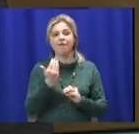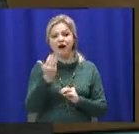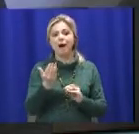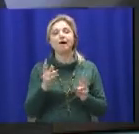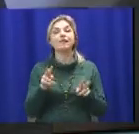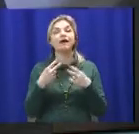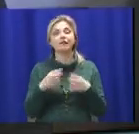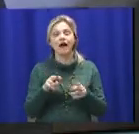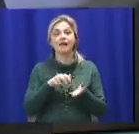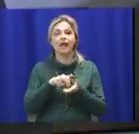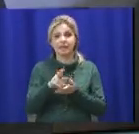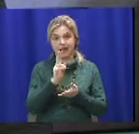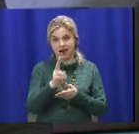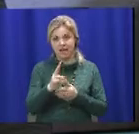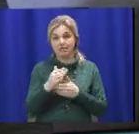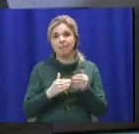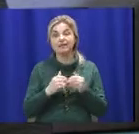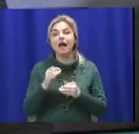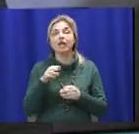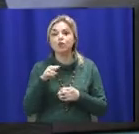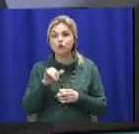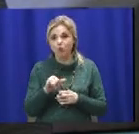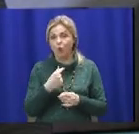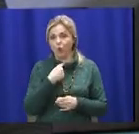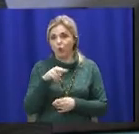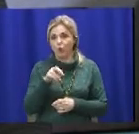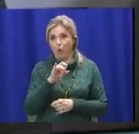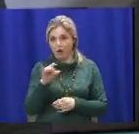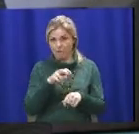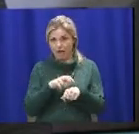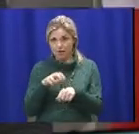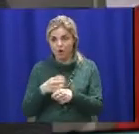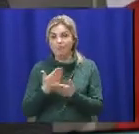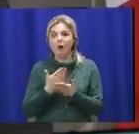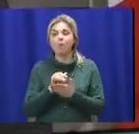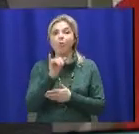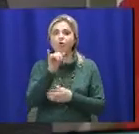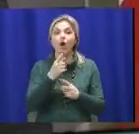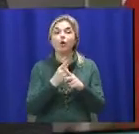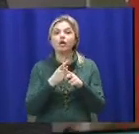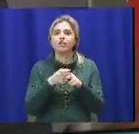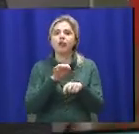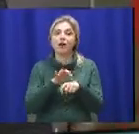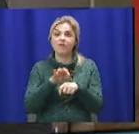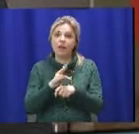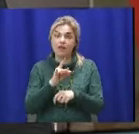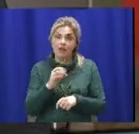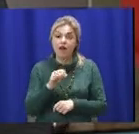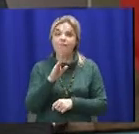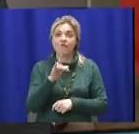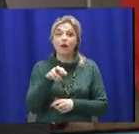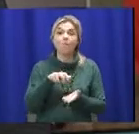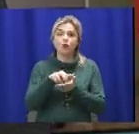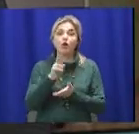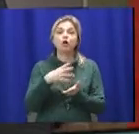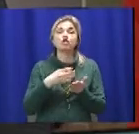можливо, не треба буде йти к узкому спеціалісту. Тобто, якщо у вас хронічні заболівання, ви пійдете до своєму окулисту, у